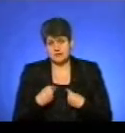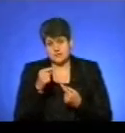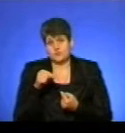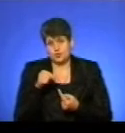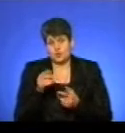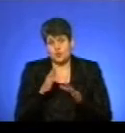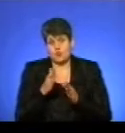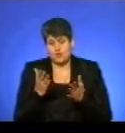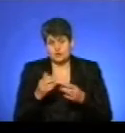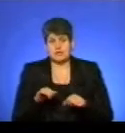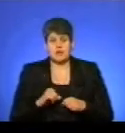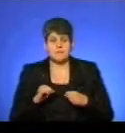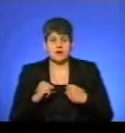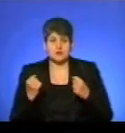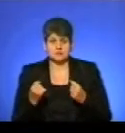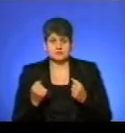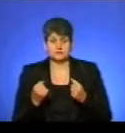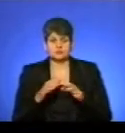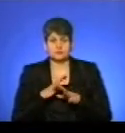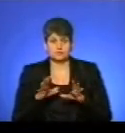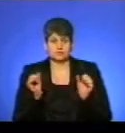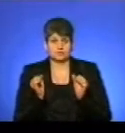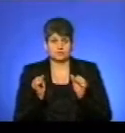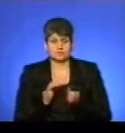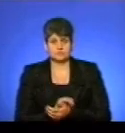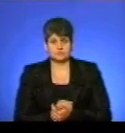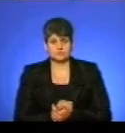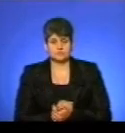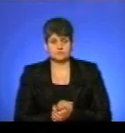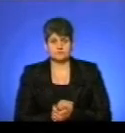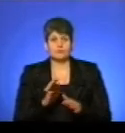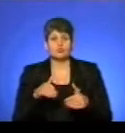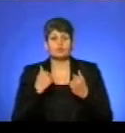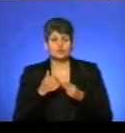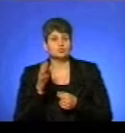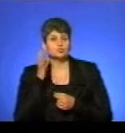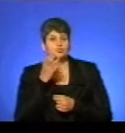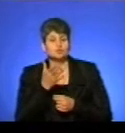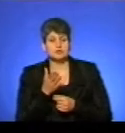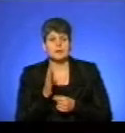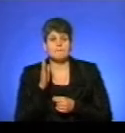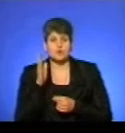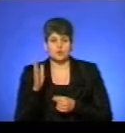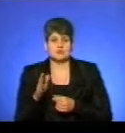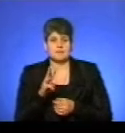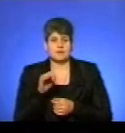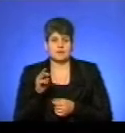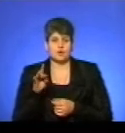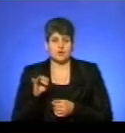погоди, намагатися уникнути переохолодження. Матер, власне, пропоную послухати прогноз метеоролога.